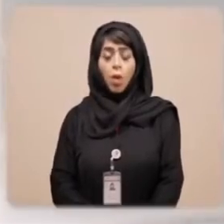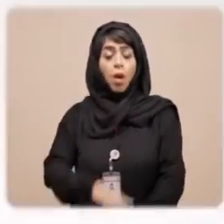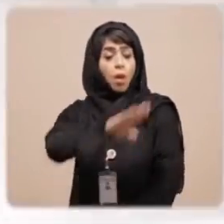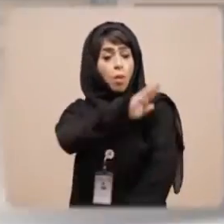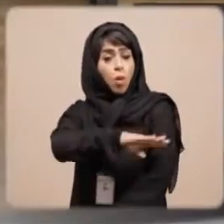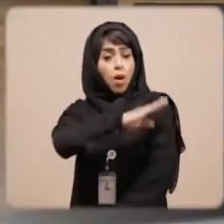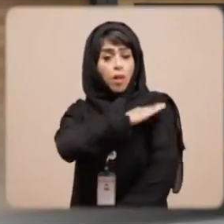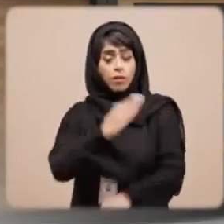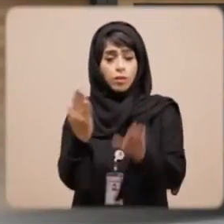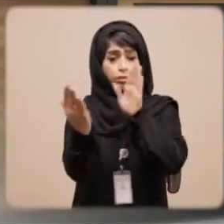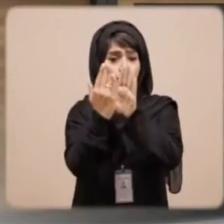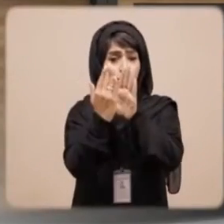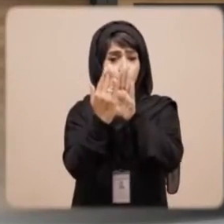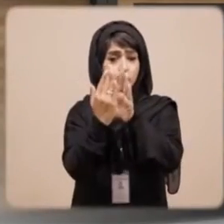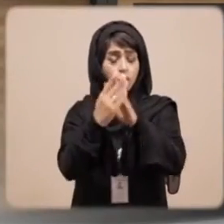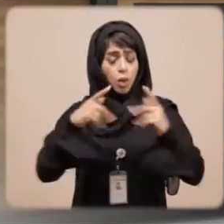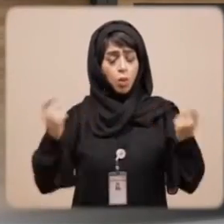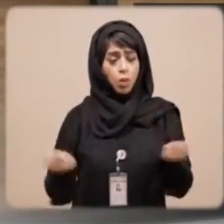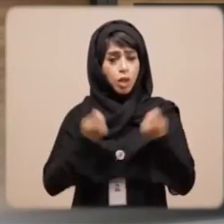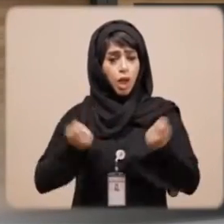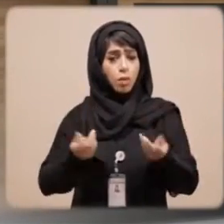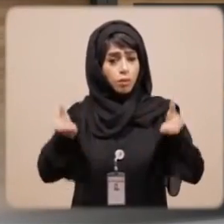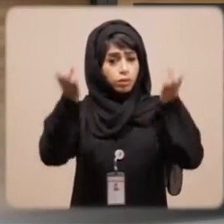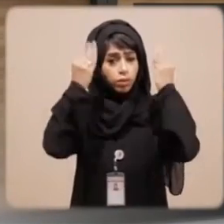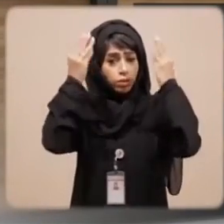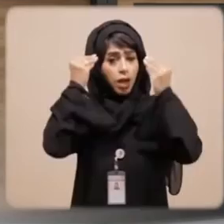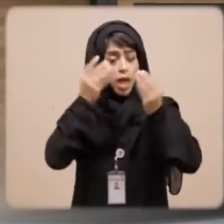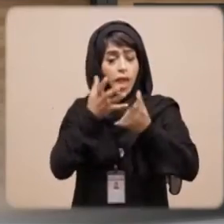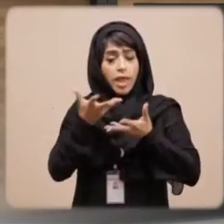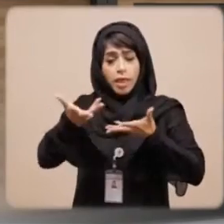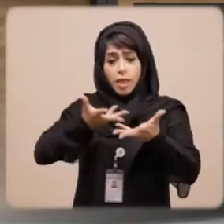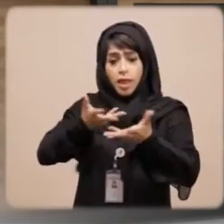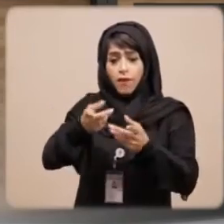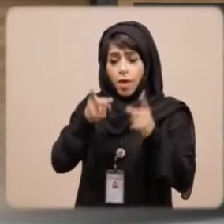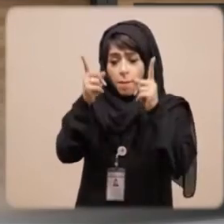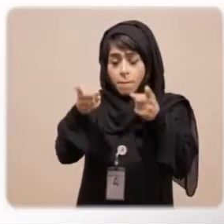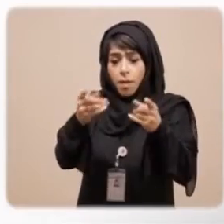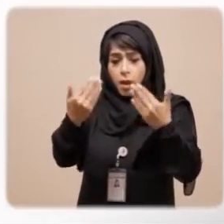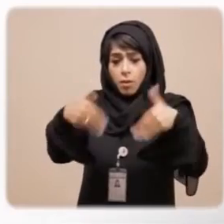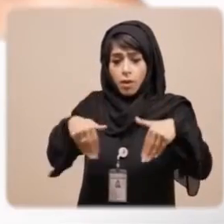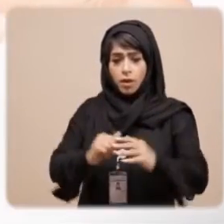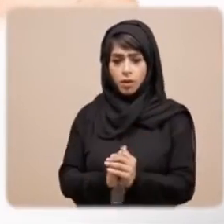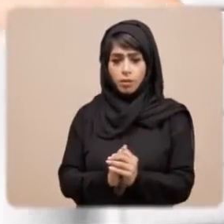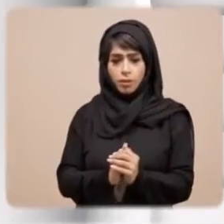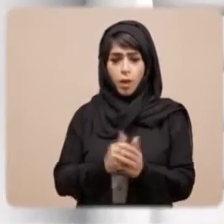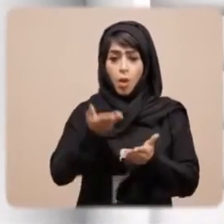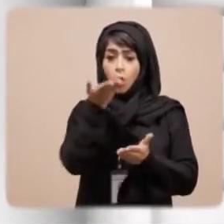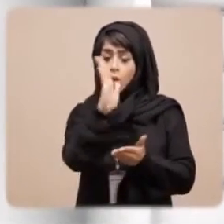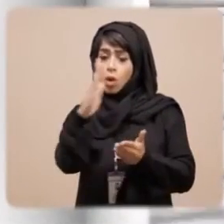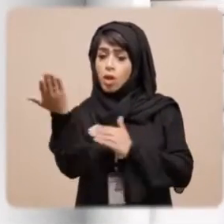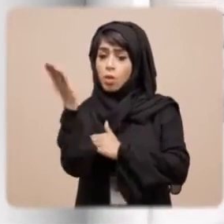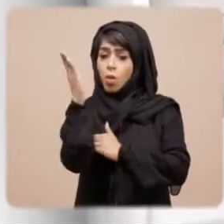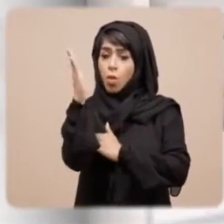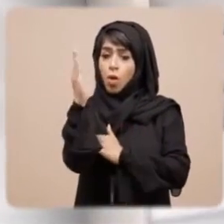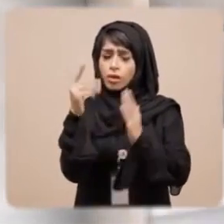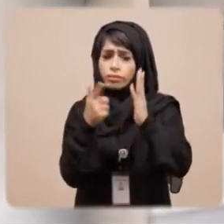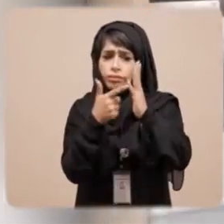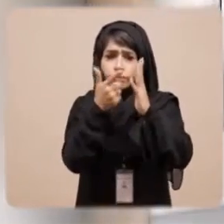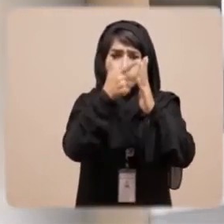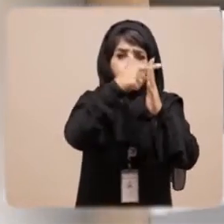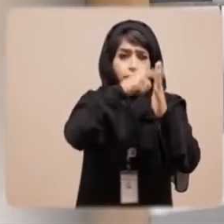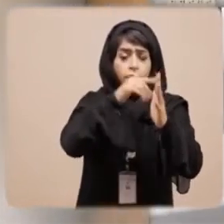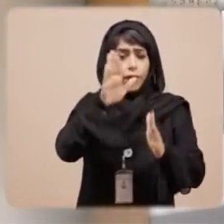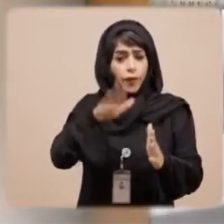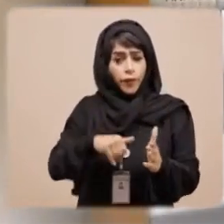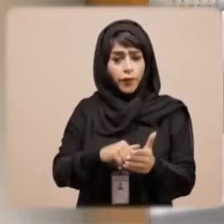وموظفي واجهة مهيئين ومدربين للتعامل معهم وكتبوا مطبوعات وأدلة